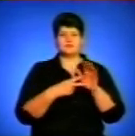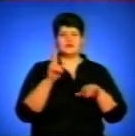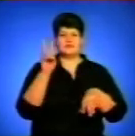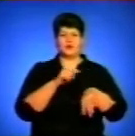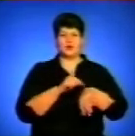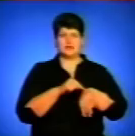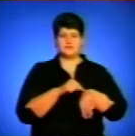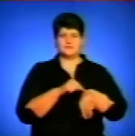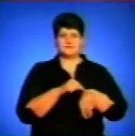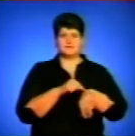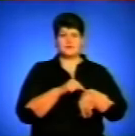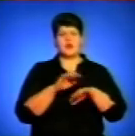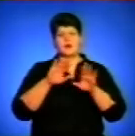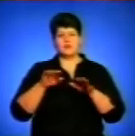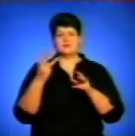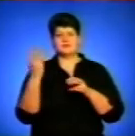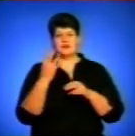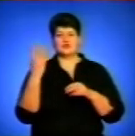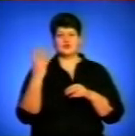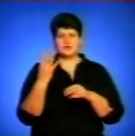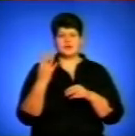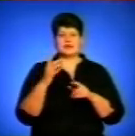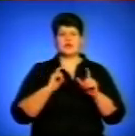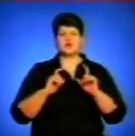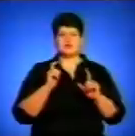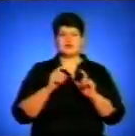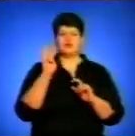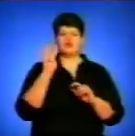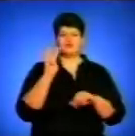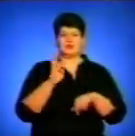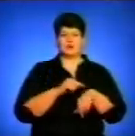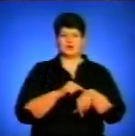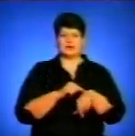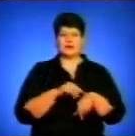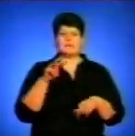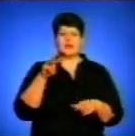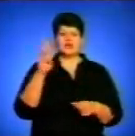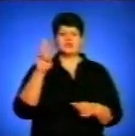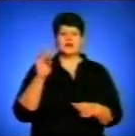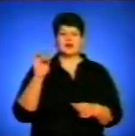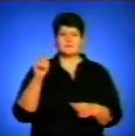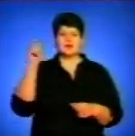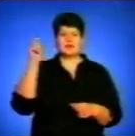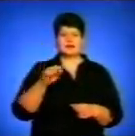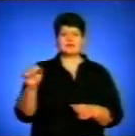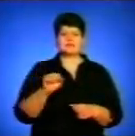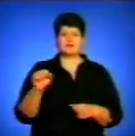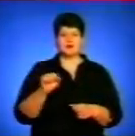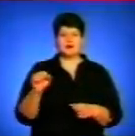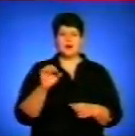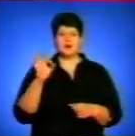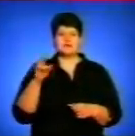години, і далі, відповідно, три, чотири. Для студентів – це чотири академічні години. Марія Шрак приїхала із Таребовлі, Оля Зарішняк –